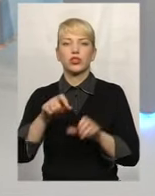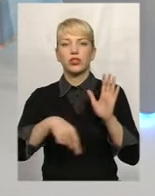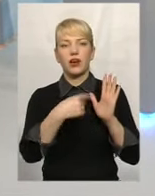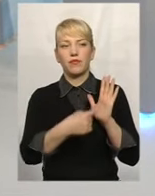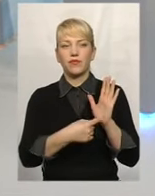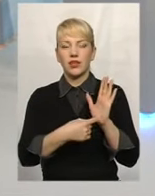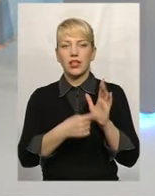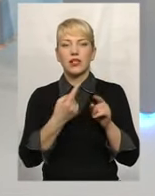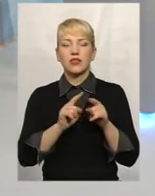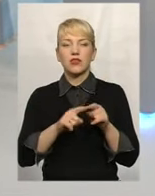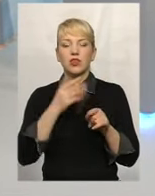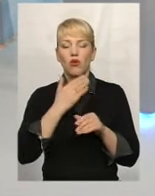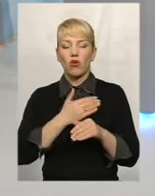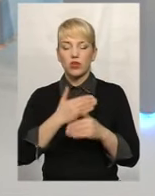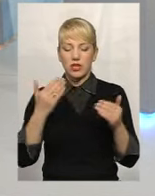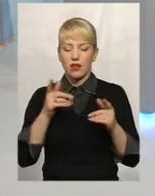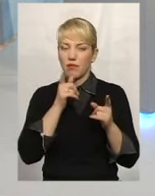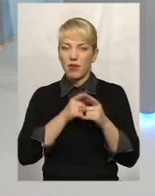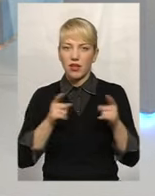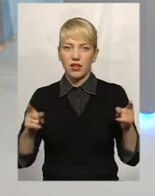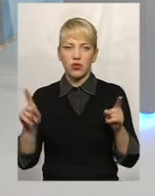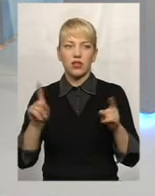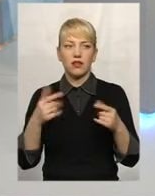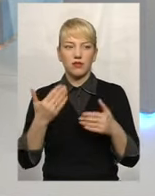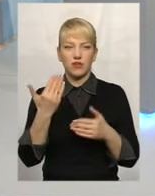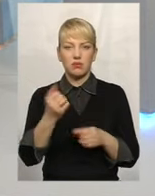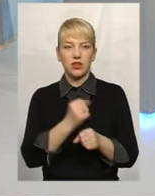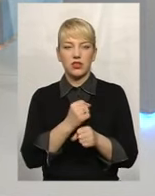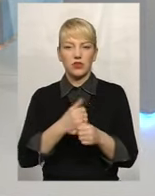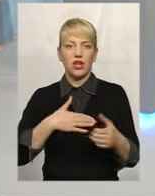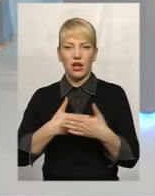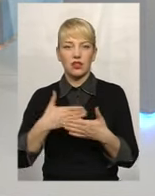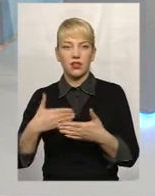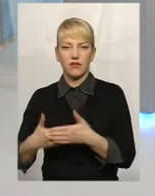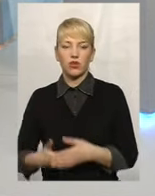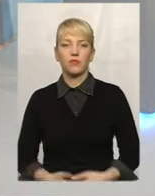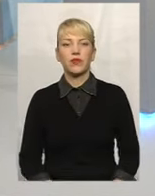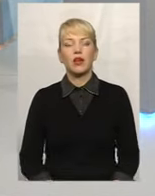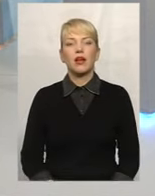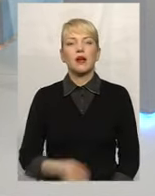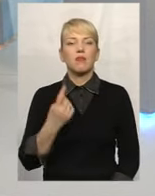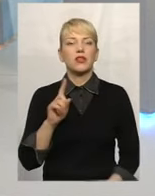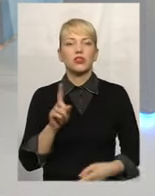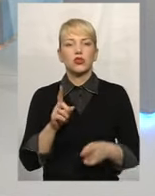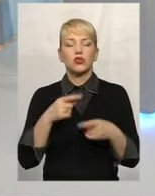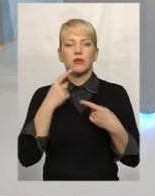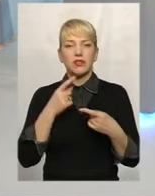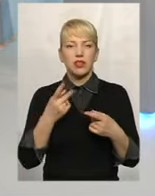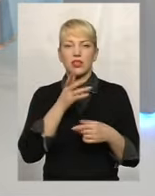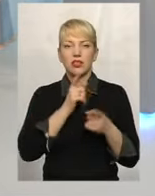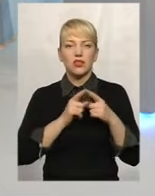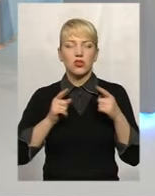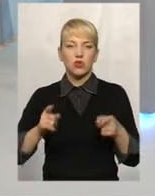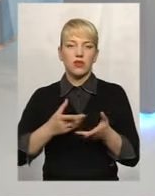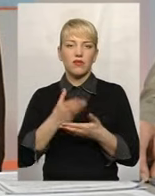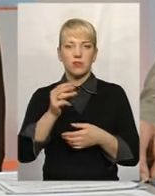За оцей останній період, які ви вже працюєте активно? Так. Ну, перше, на чому нагласити, це строки виплати